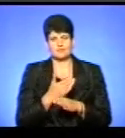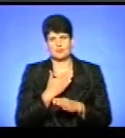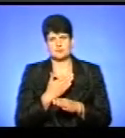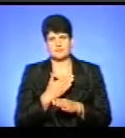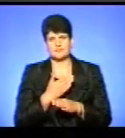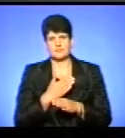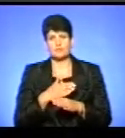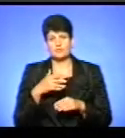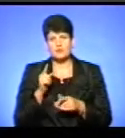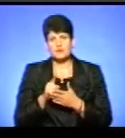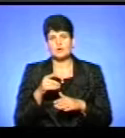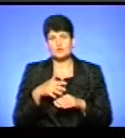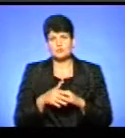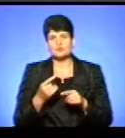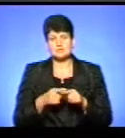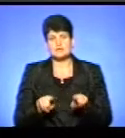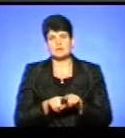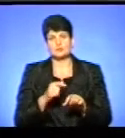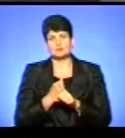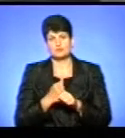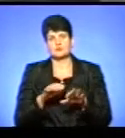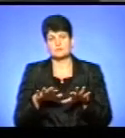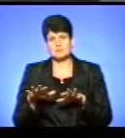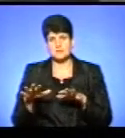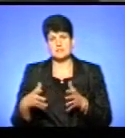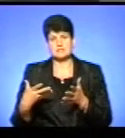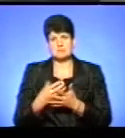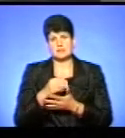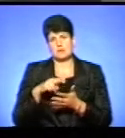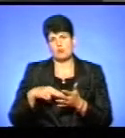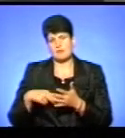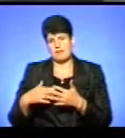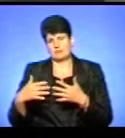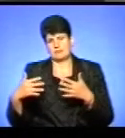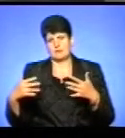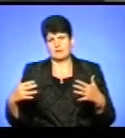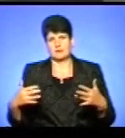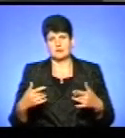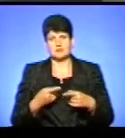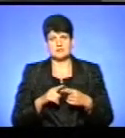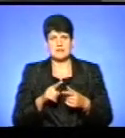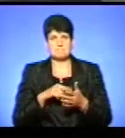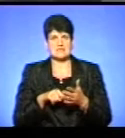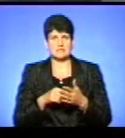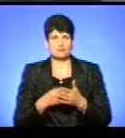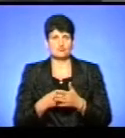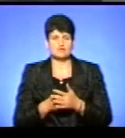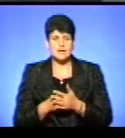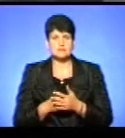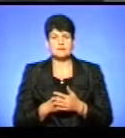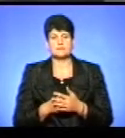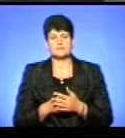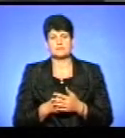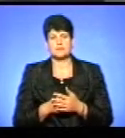ви повинні розуміти, що це так само робочі місця, це так само сплата податків і так далі, в цей самий міський бюджет, і просто, ну,